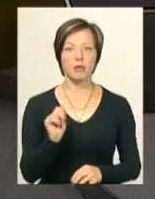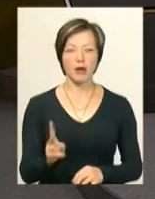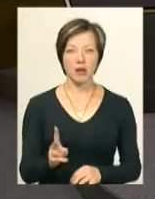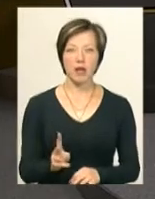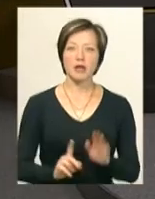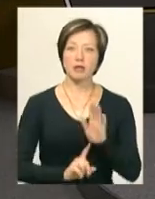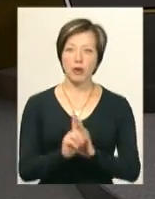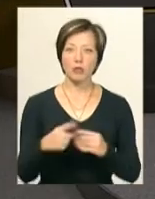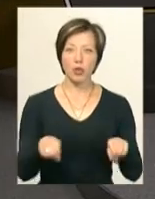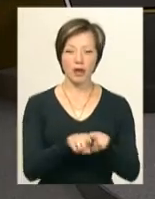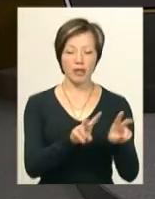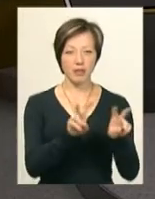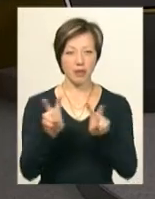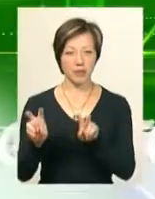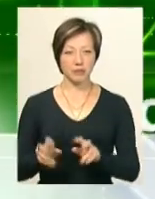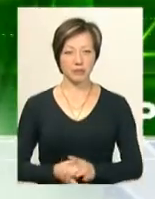Рибак. І спершу про такі теми.